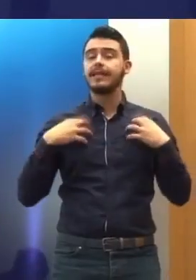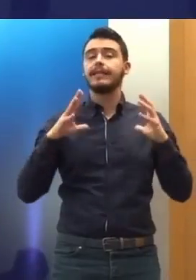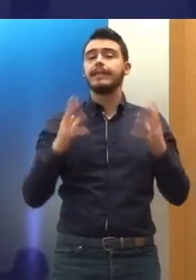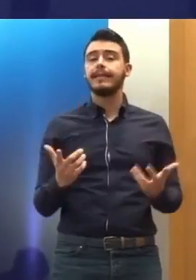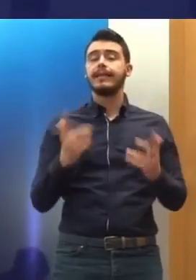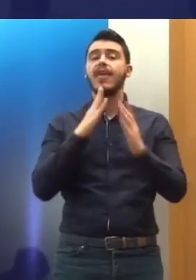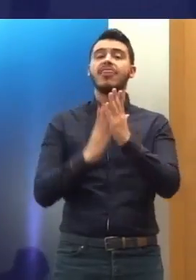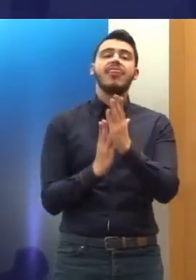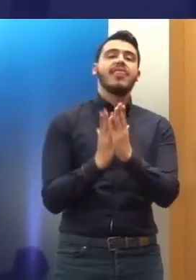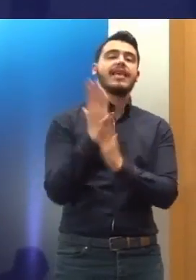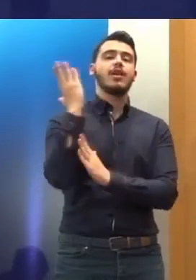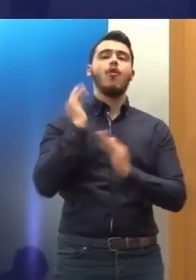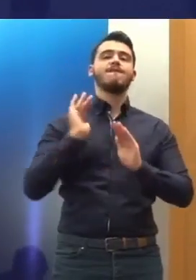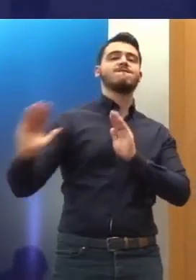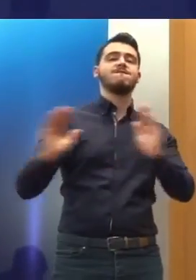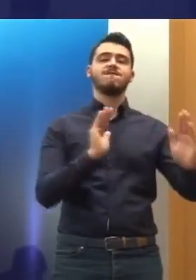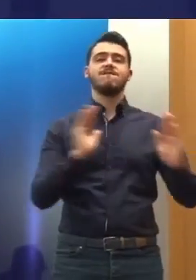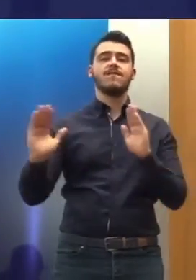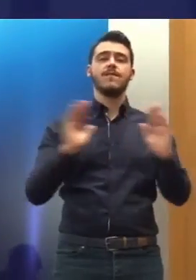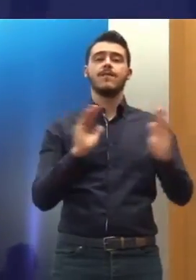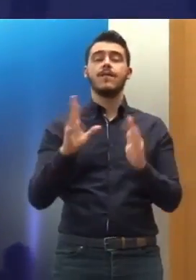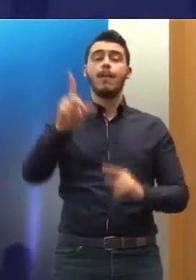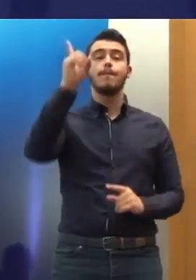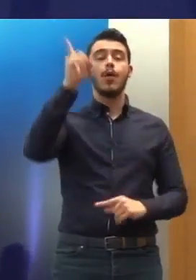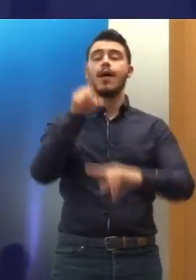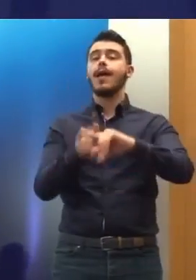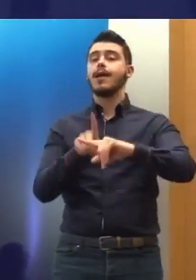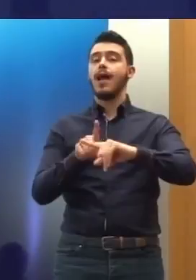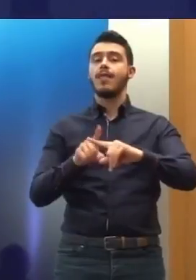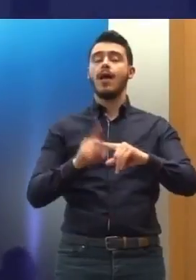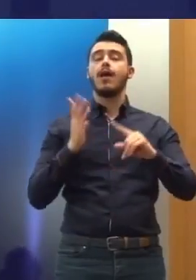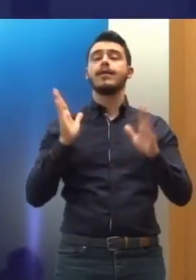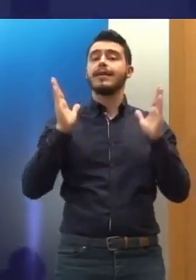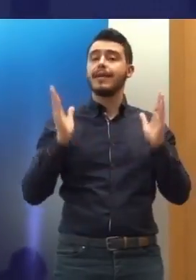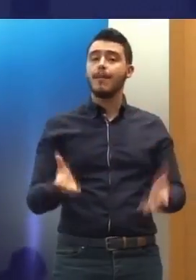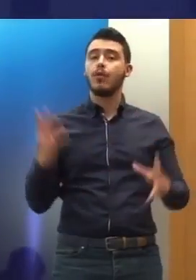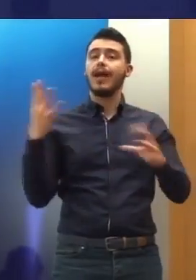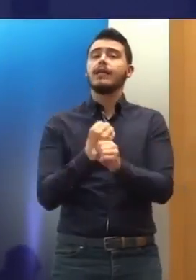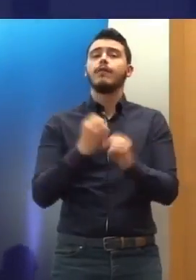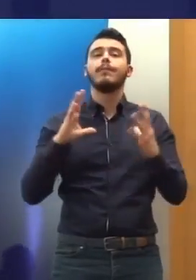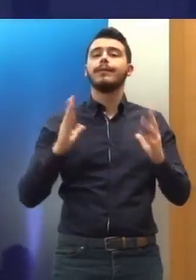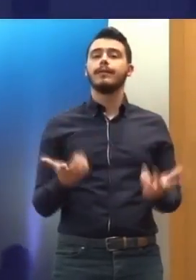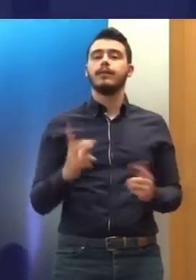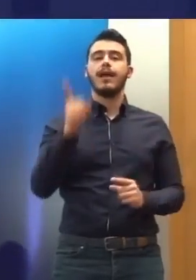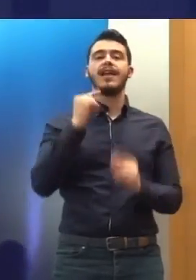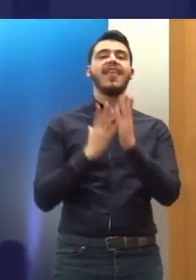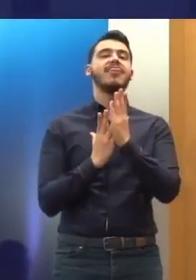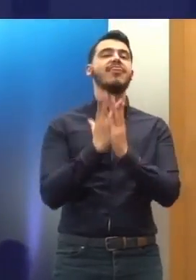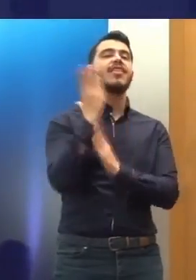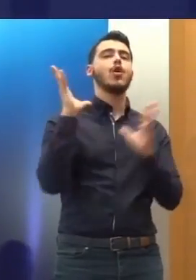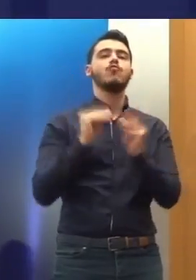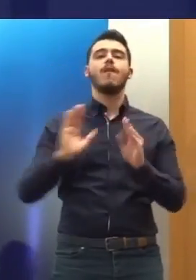σύστημα ασύλου το μόνο για την Ελλάδα που μπορεί να σταθεί είναι ένα δίκαιο σύστημα ασύλου στα νησιά